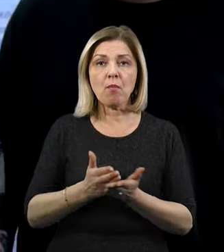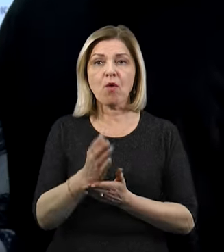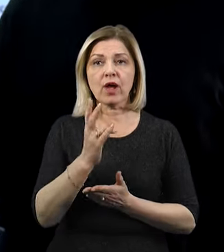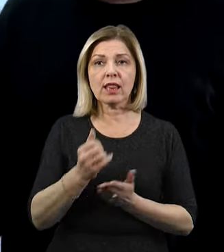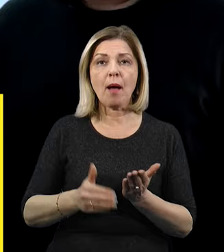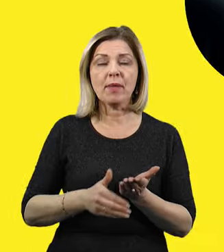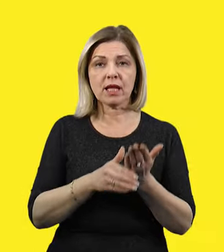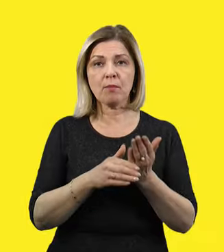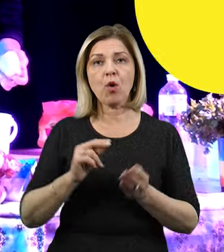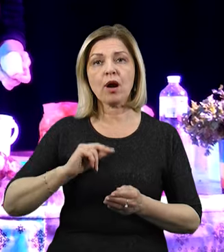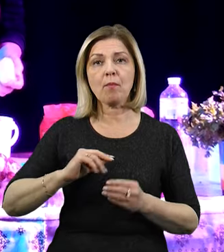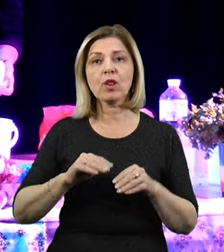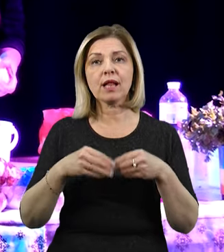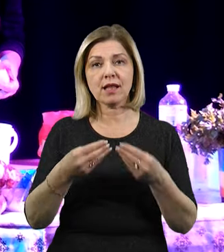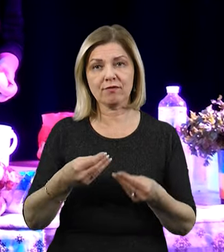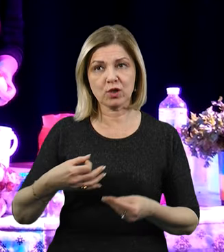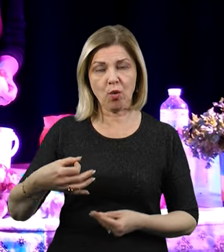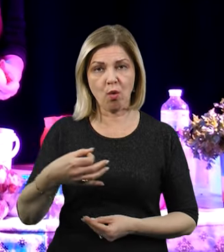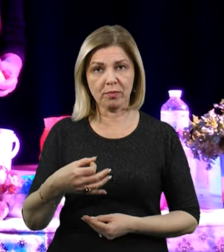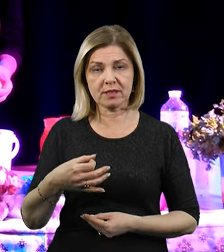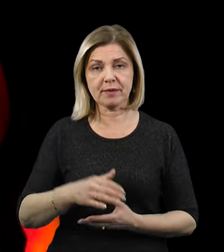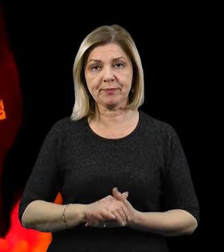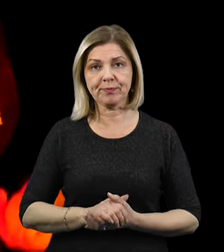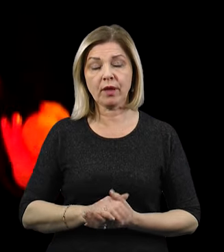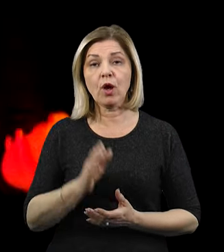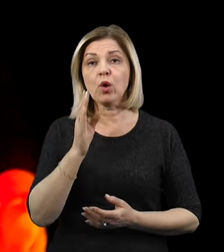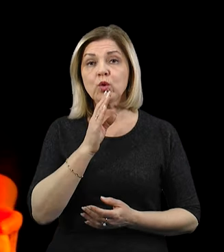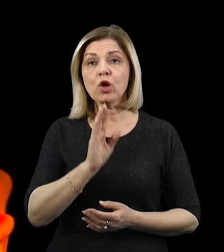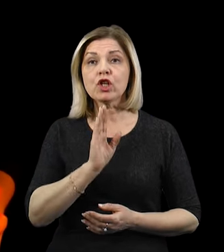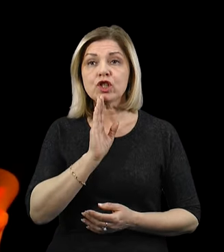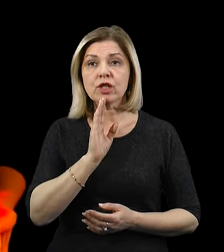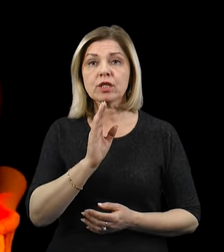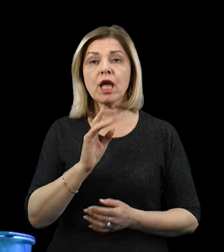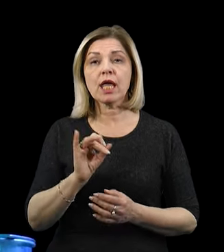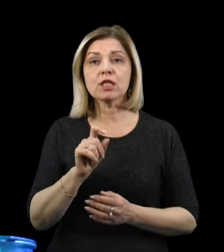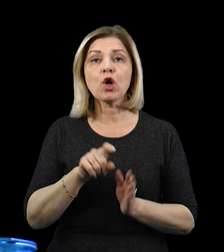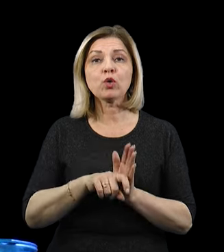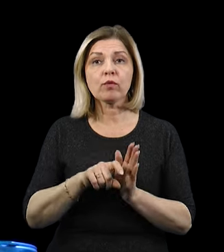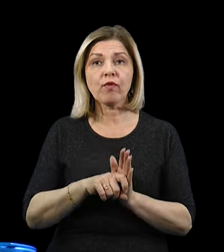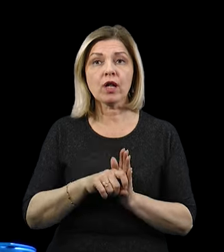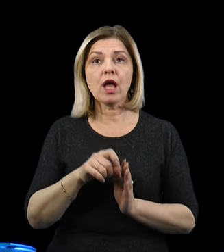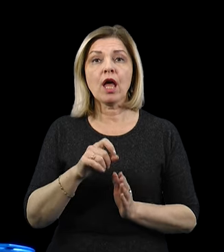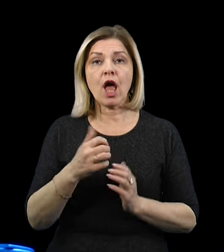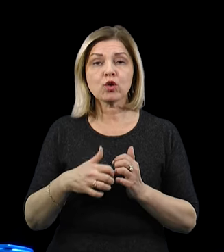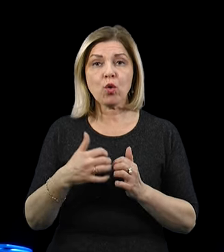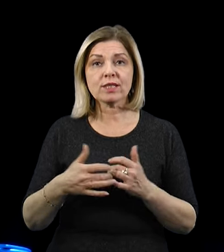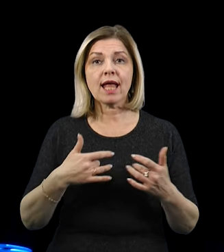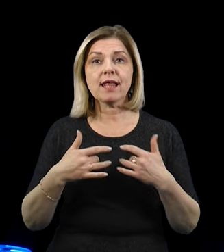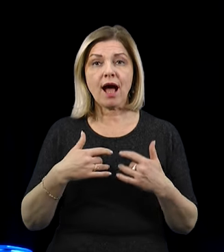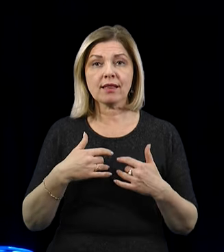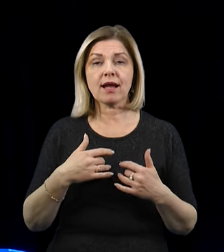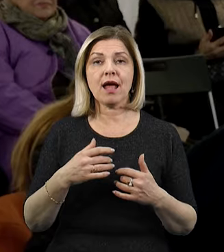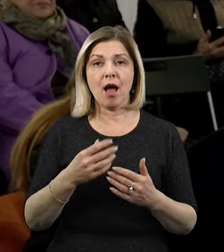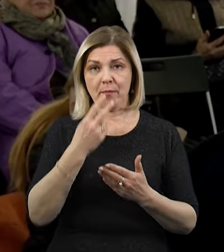області. Доля жінки з Донбасу під час антитерористичної операції. Херсонський театр імені Кулеша